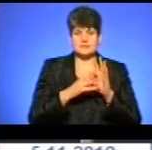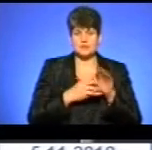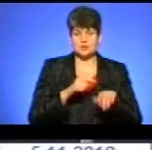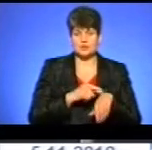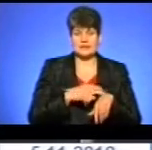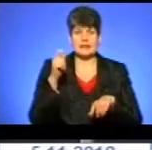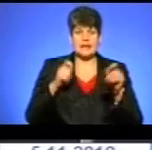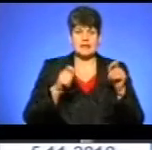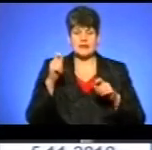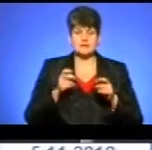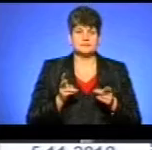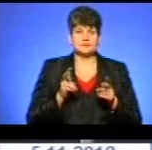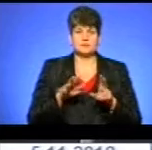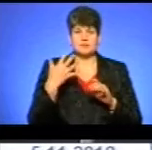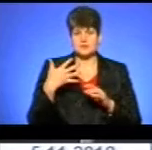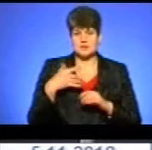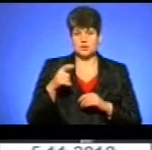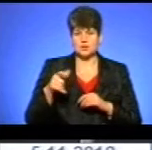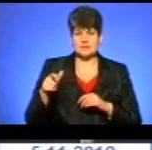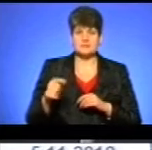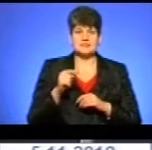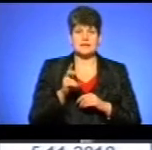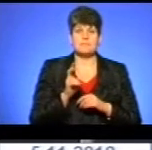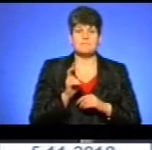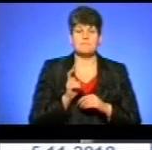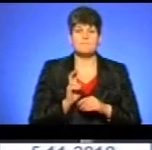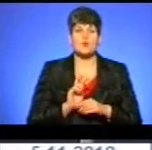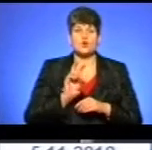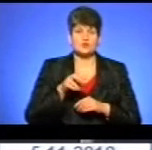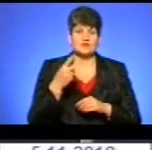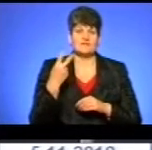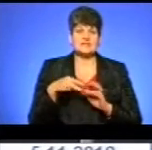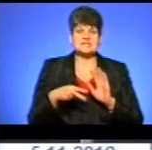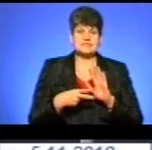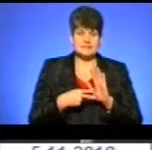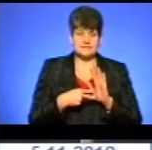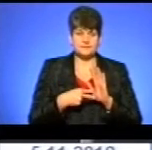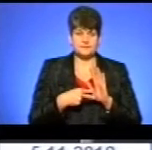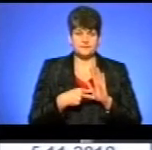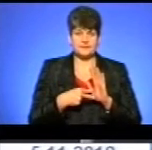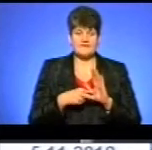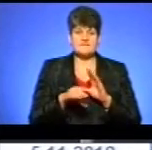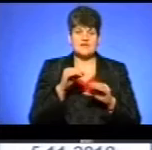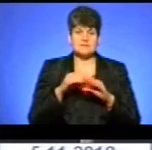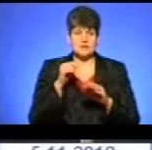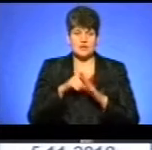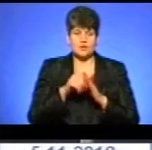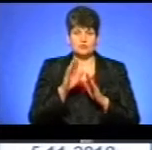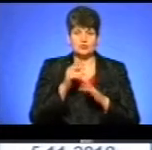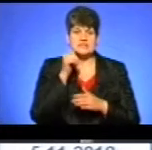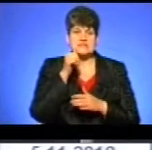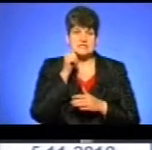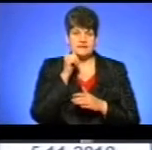годину на кастинг зареєструвались 50 осіб, із них прийшли 27, каже режисер Віталій Гавура. Відбір на ролі триватиме також